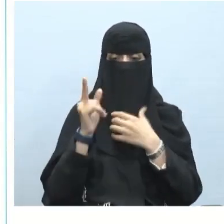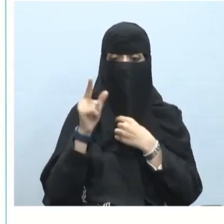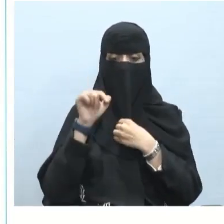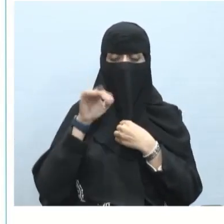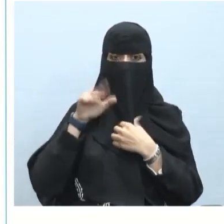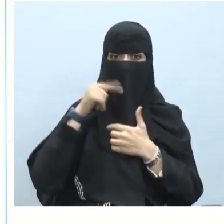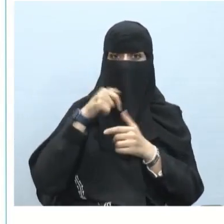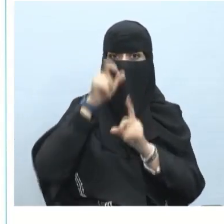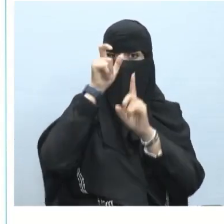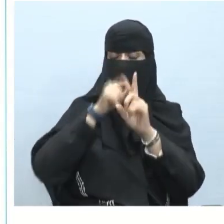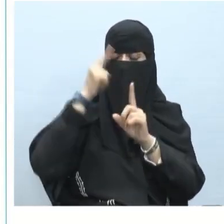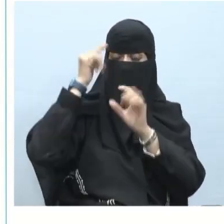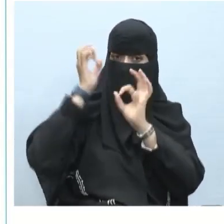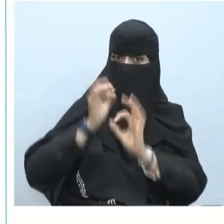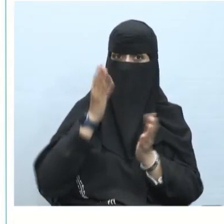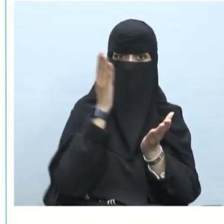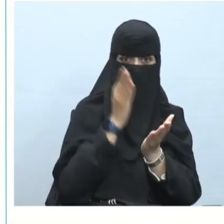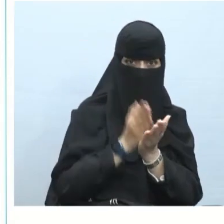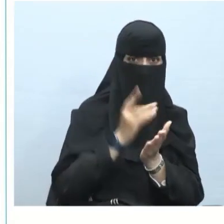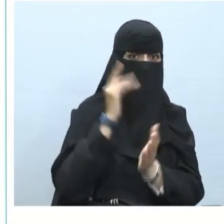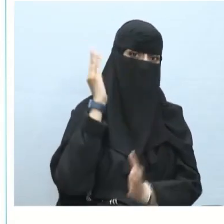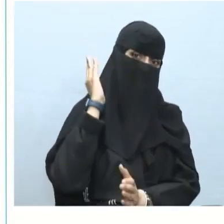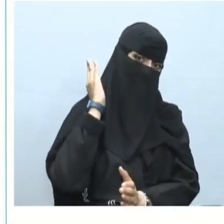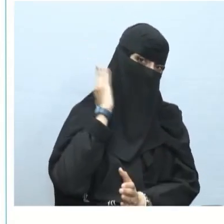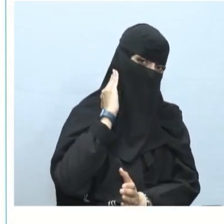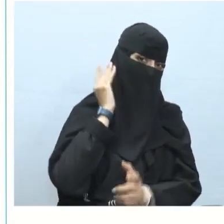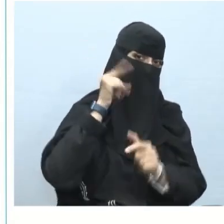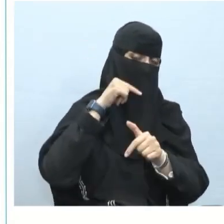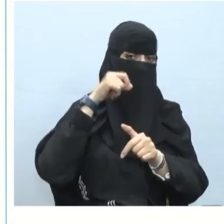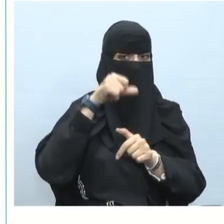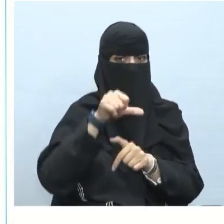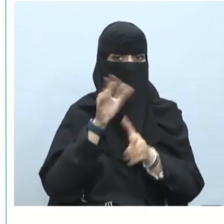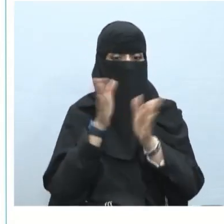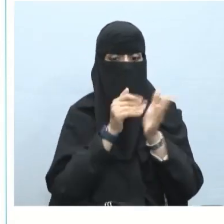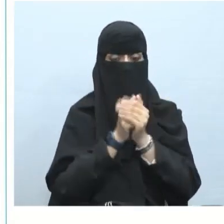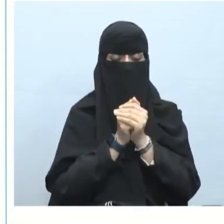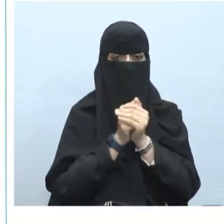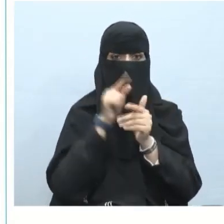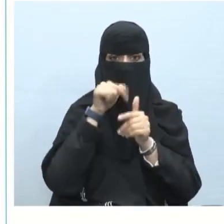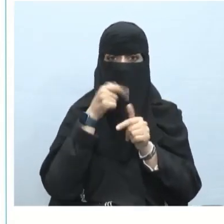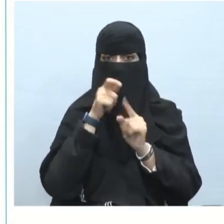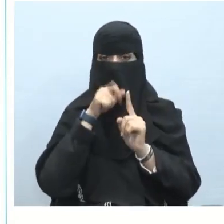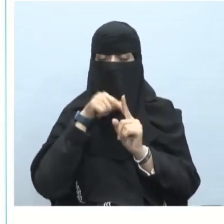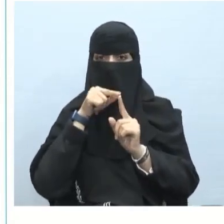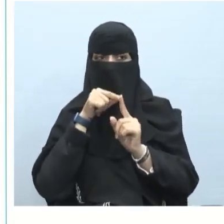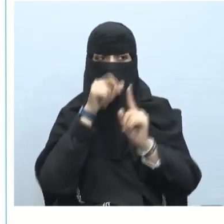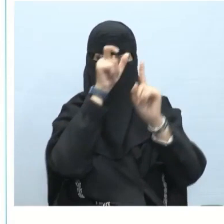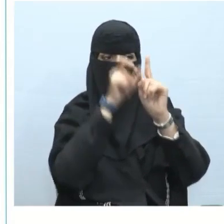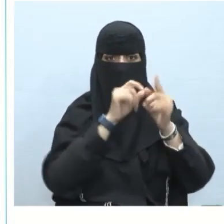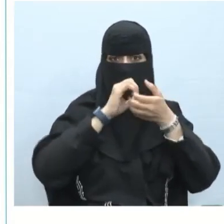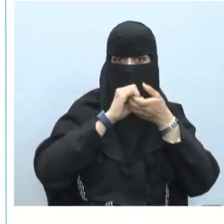أمانة الرأي الصادق وأمانة و إذن الرأي الصادق من صديق من